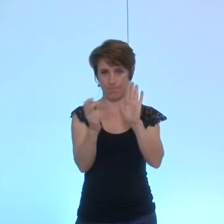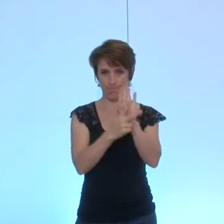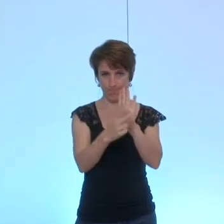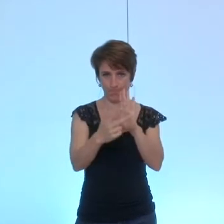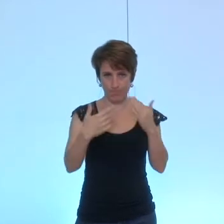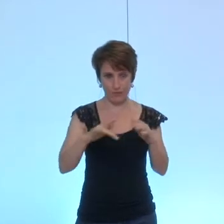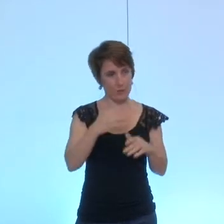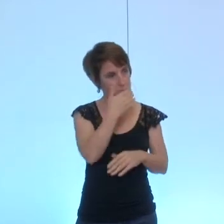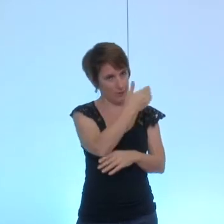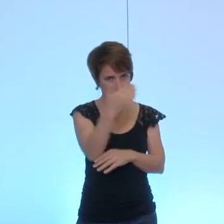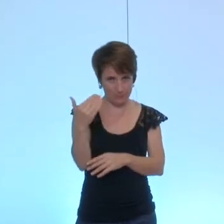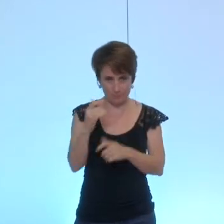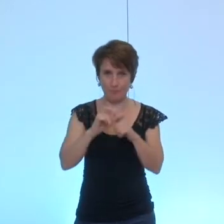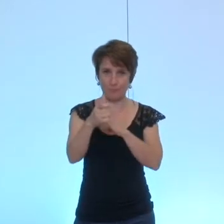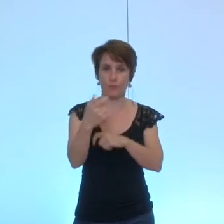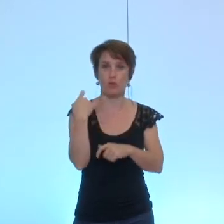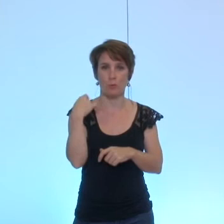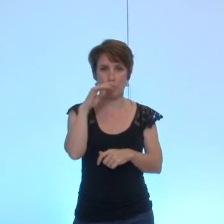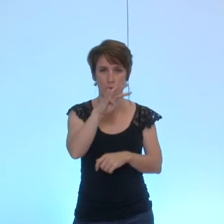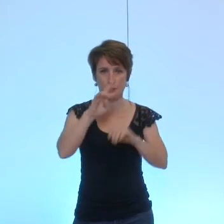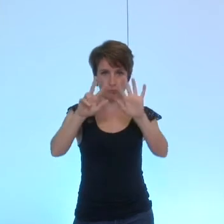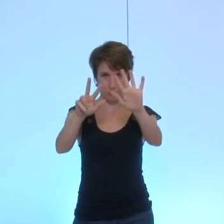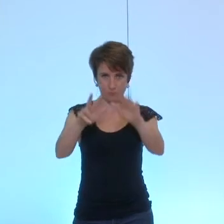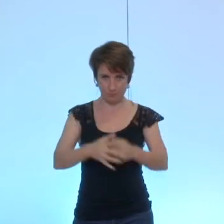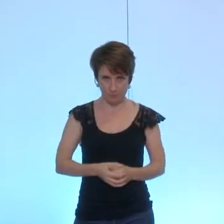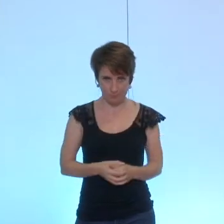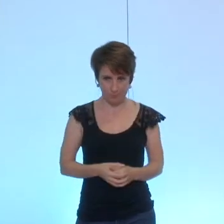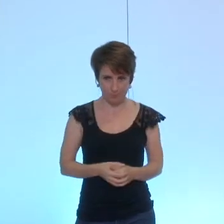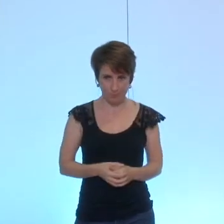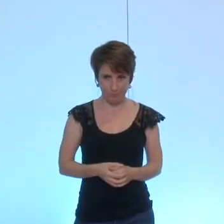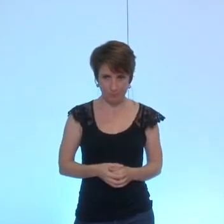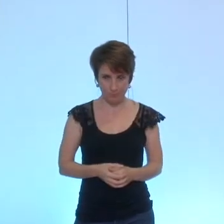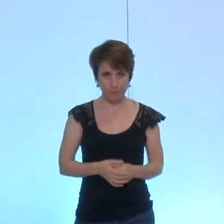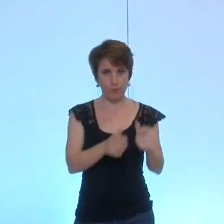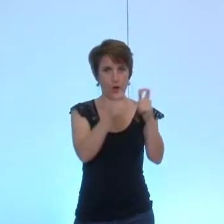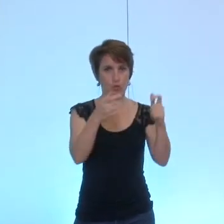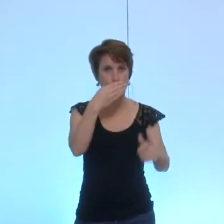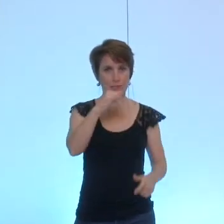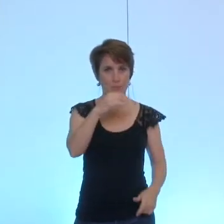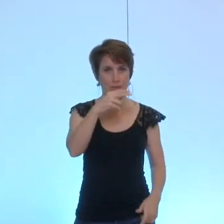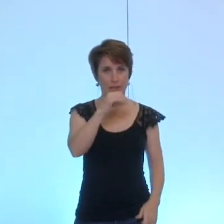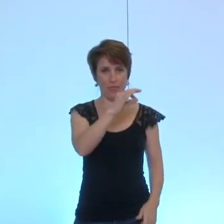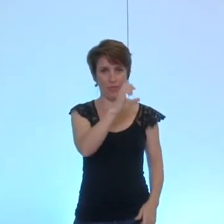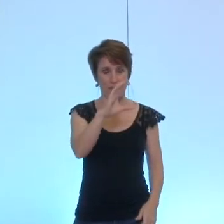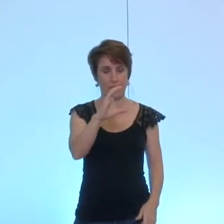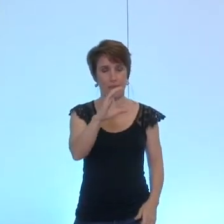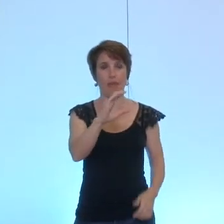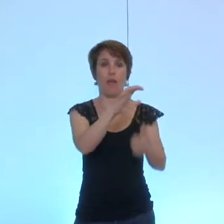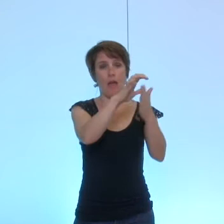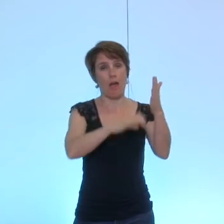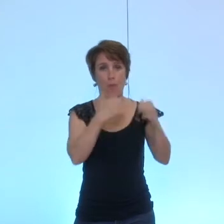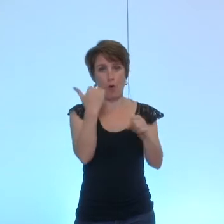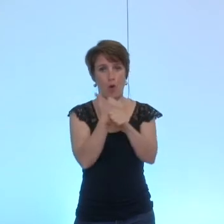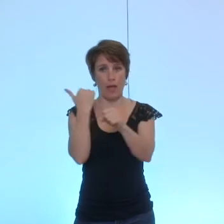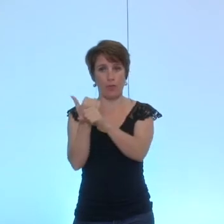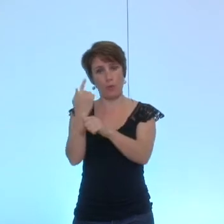est adoptée je vous remercie délibération numéro 48 entre Minatec Entreprises et le rapport annuel des